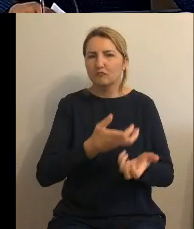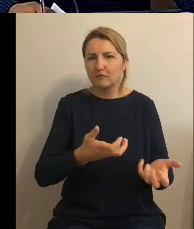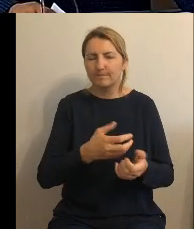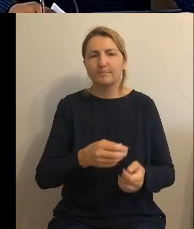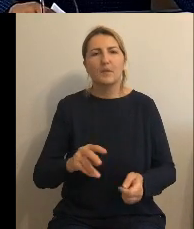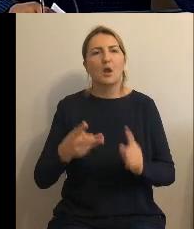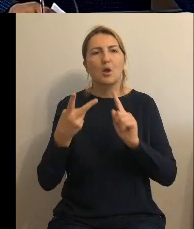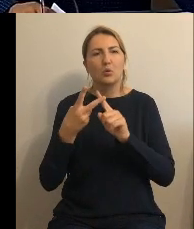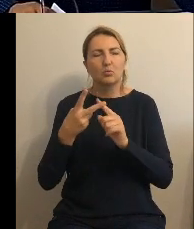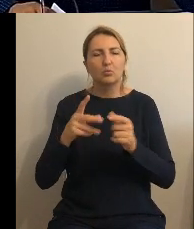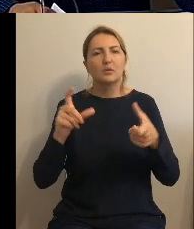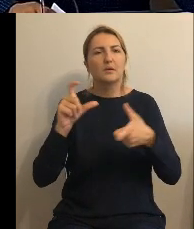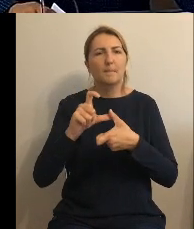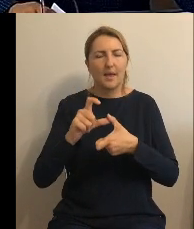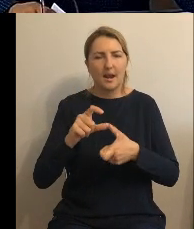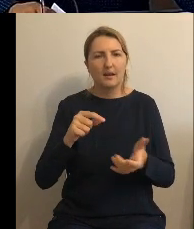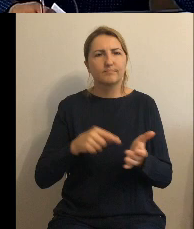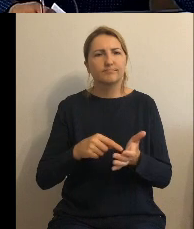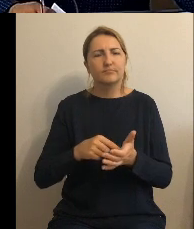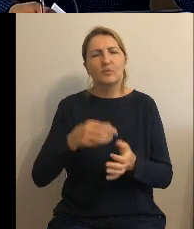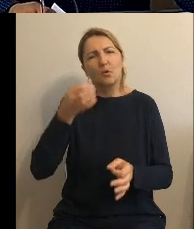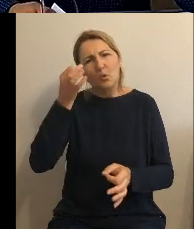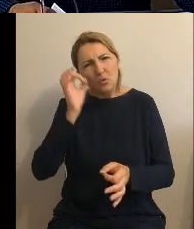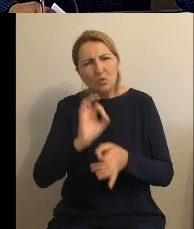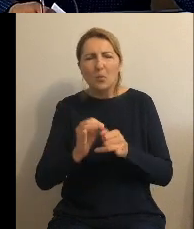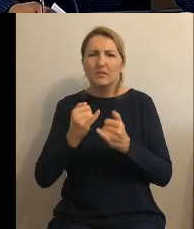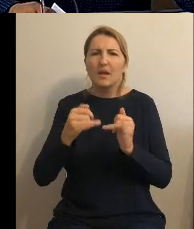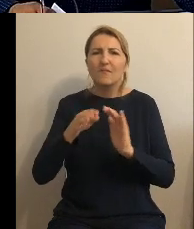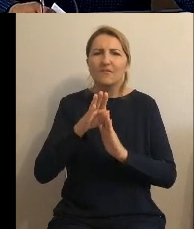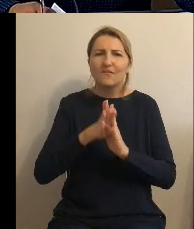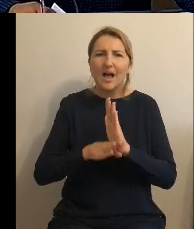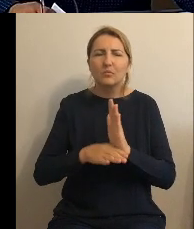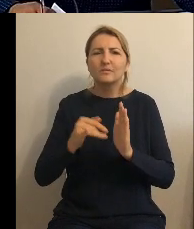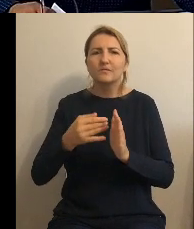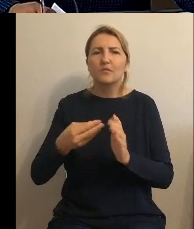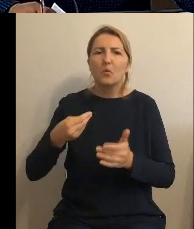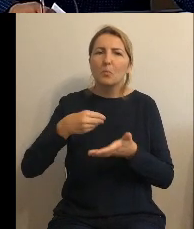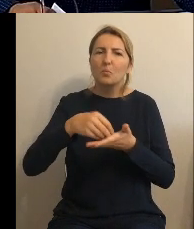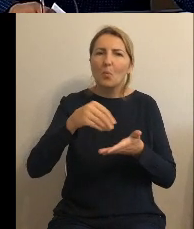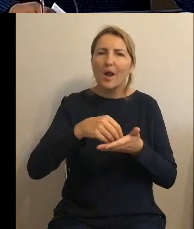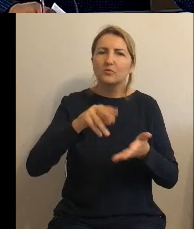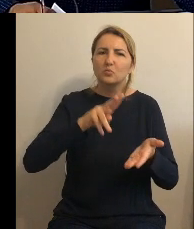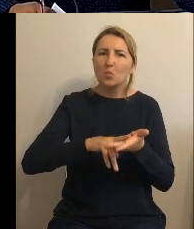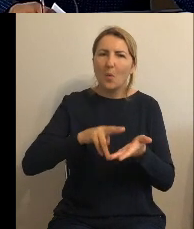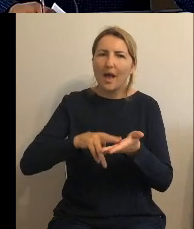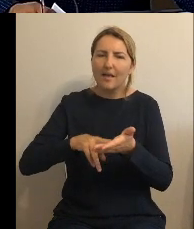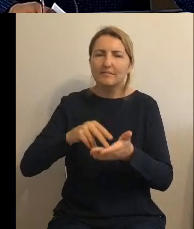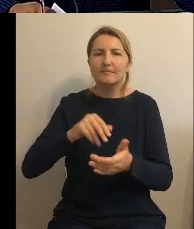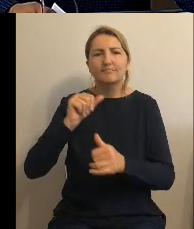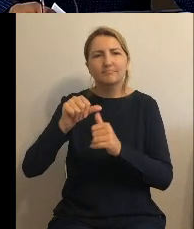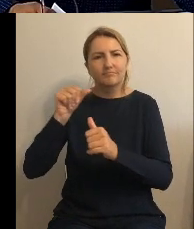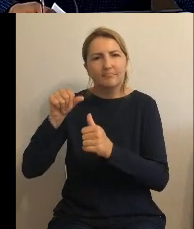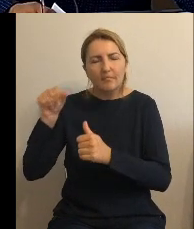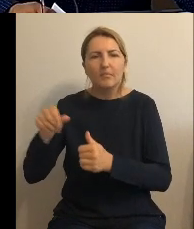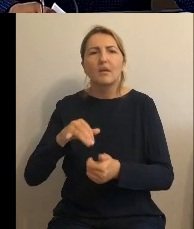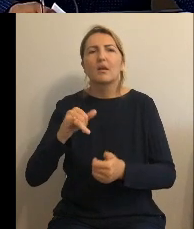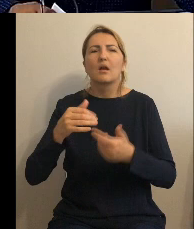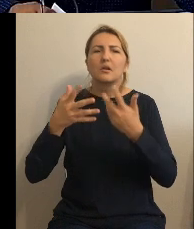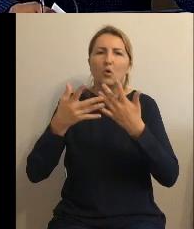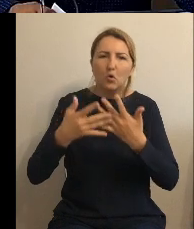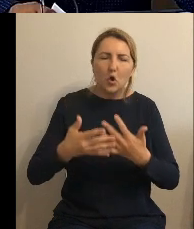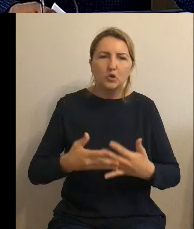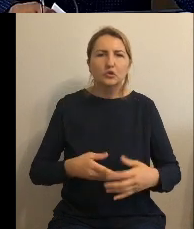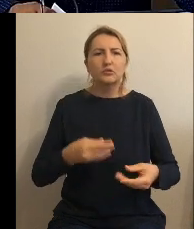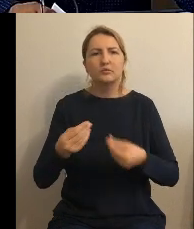Szczegółowe warunki przekazywania corocznej składki członkowskiej oraz przeznaczenie i zasady rozliczania środków zostały określone w